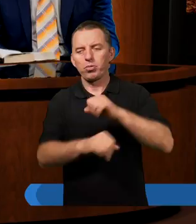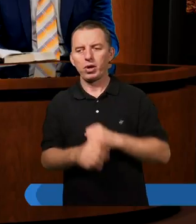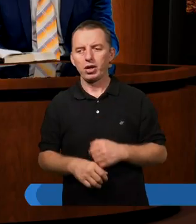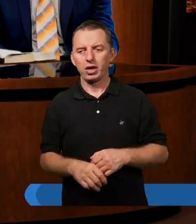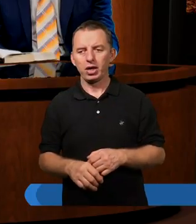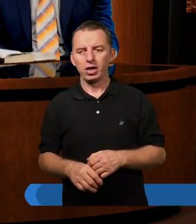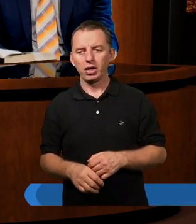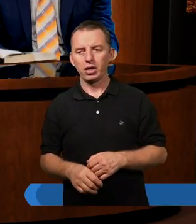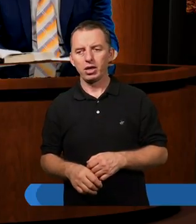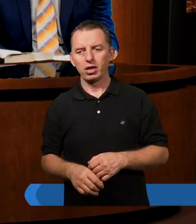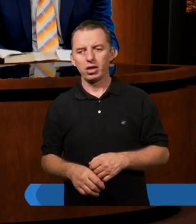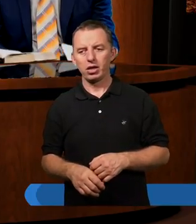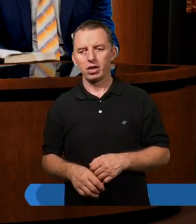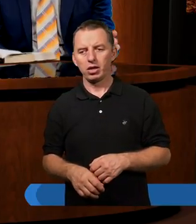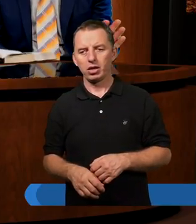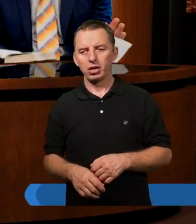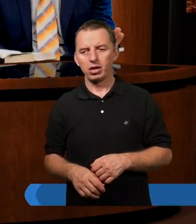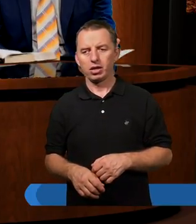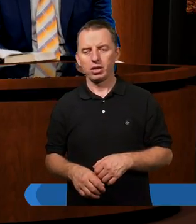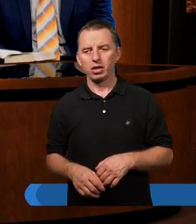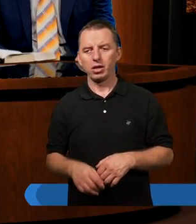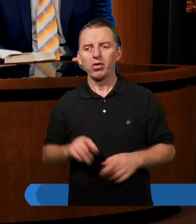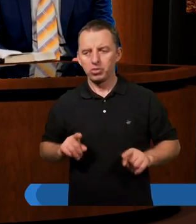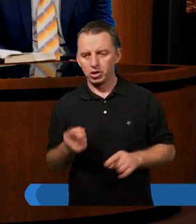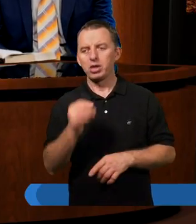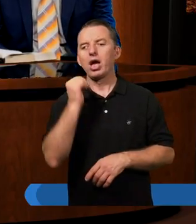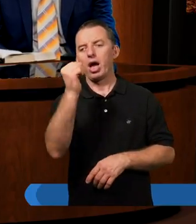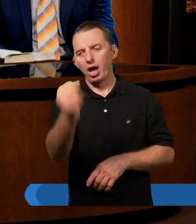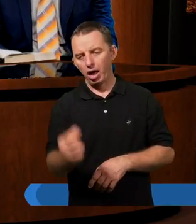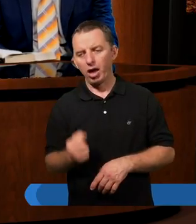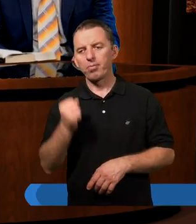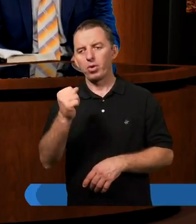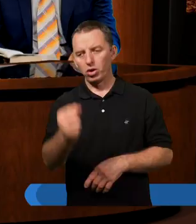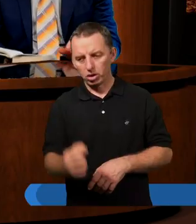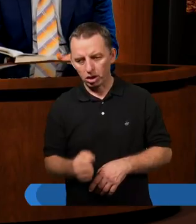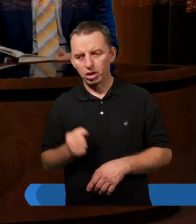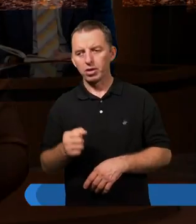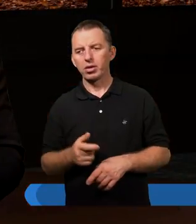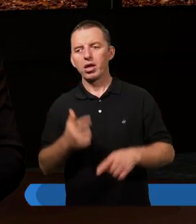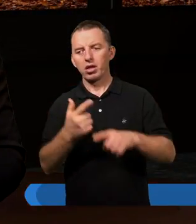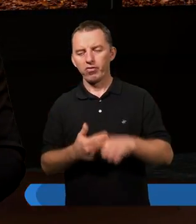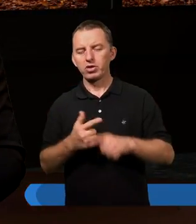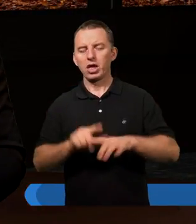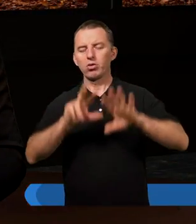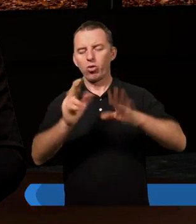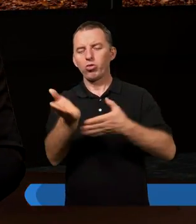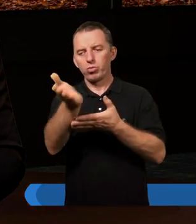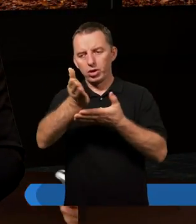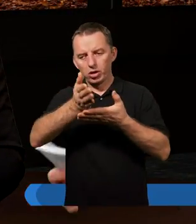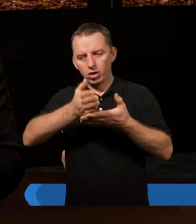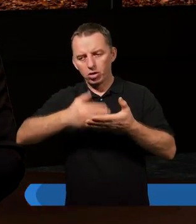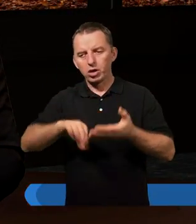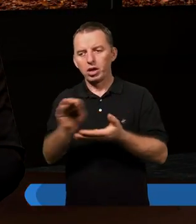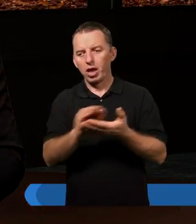W dziejach apostolskich jest opisane. No, dziejach apostolskich, tak. W XXVIII rozdziale jest